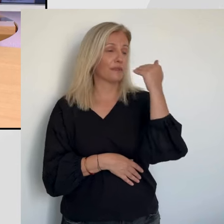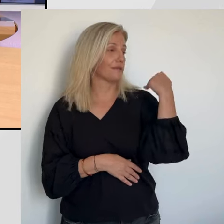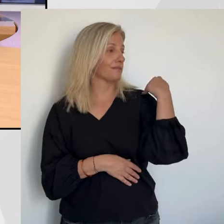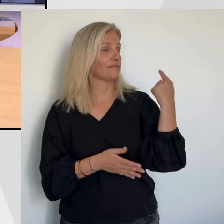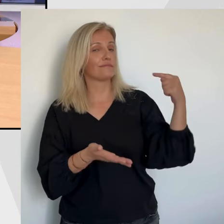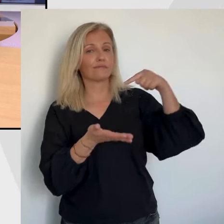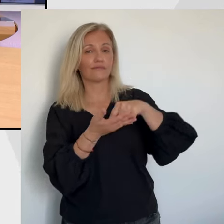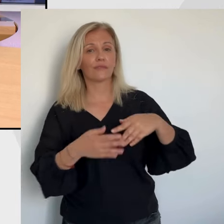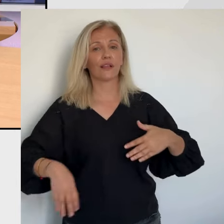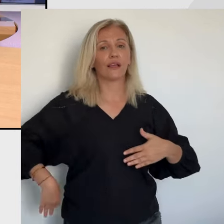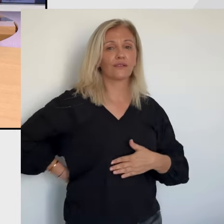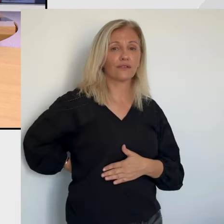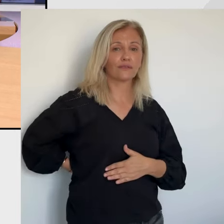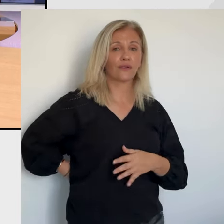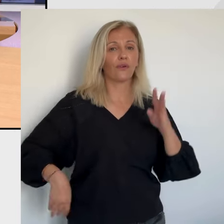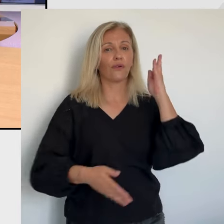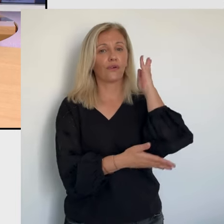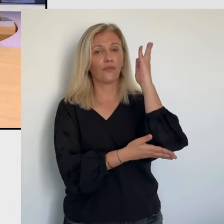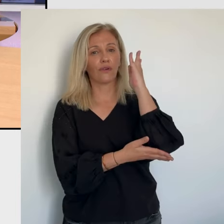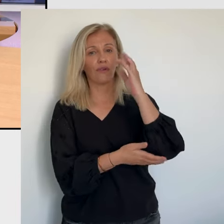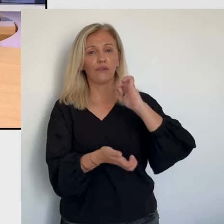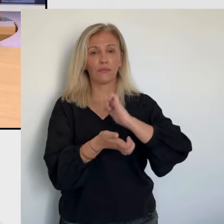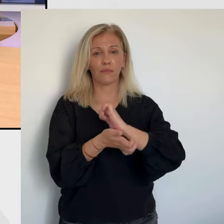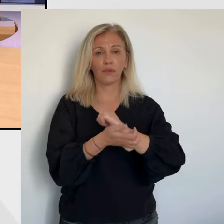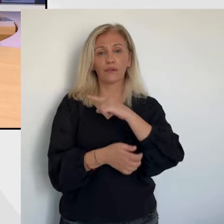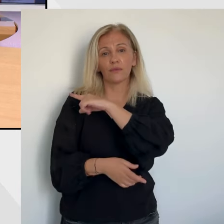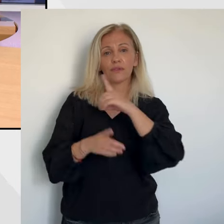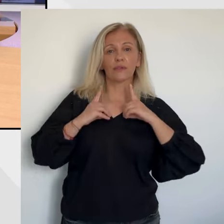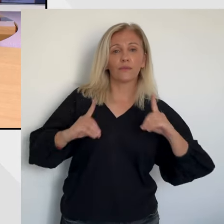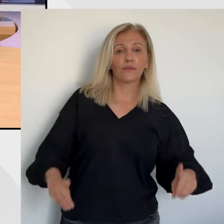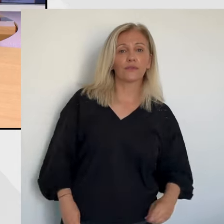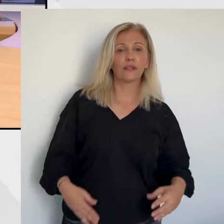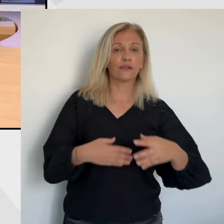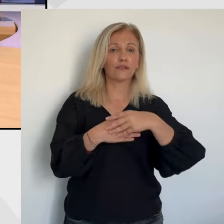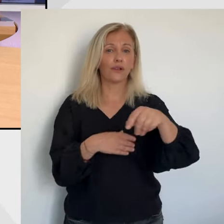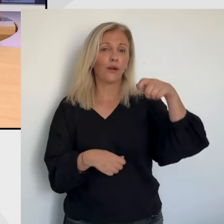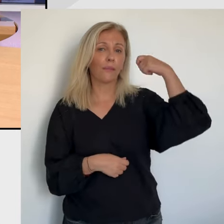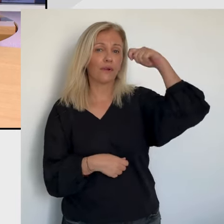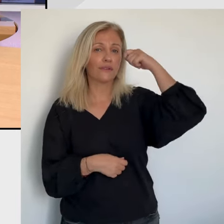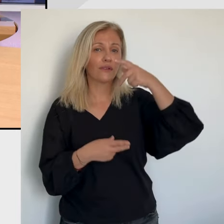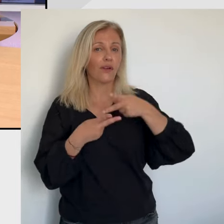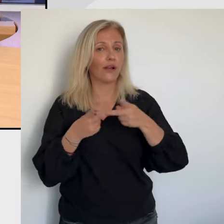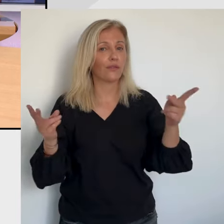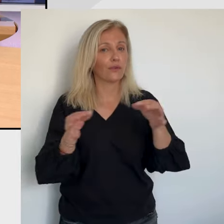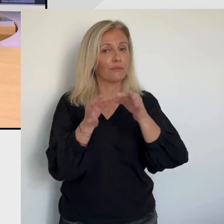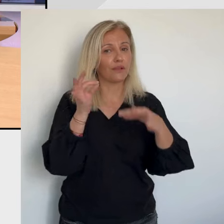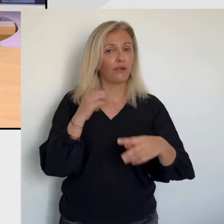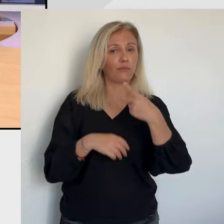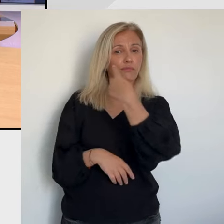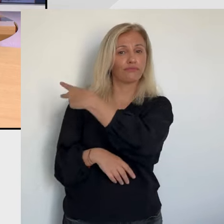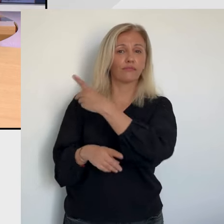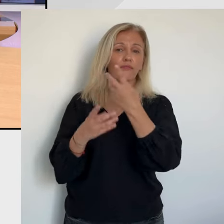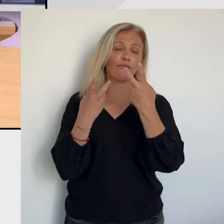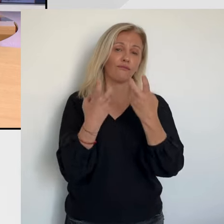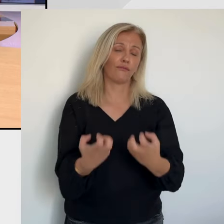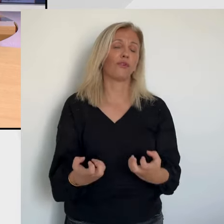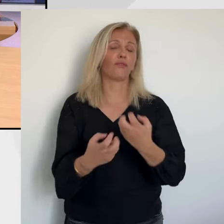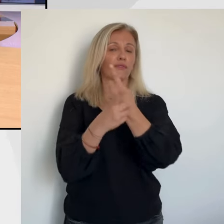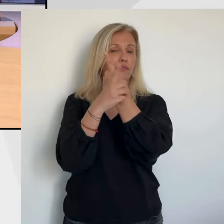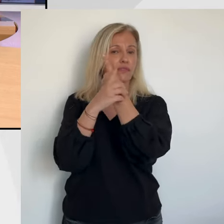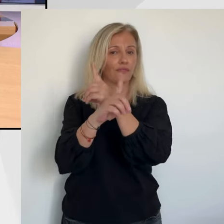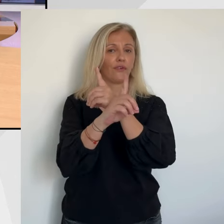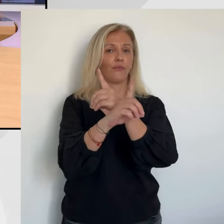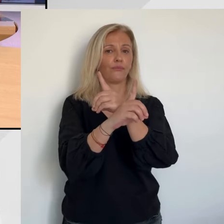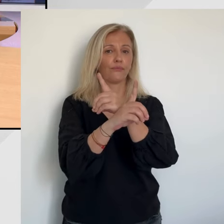groupe Horizon l'a annoncé cet après-midi lors d'une conférence de presse à Ajaccio. Il a tenu aussi à défendre son bilan. Les précisions de